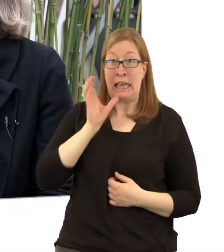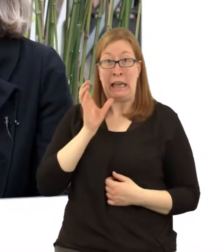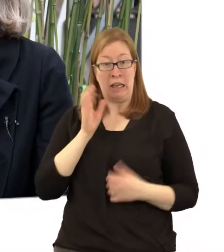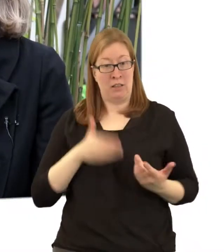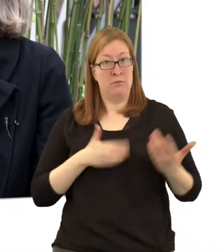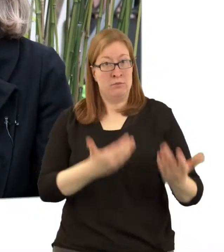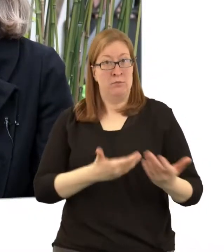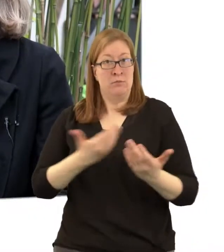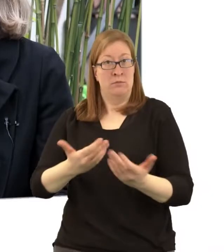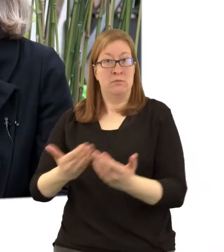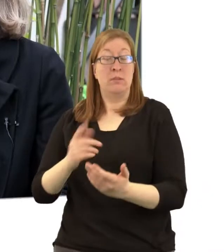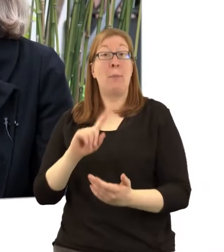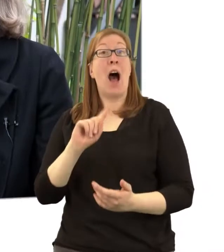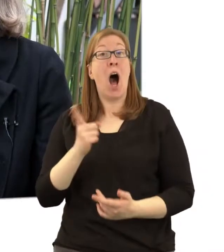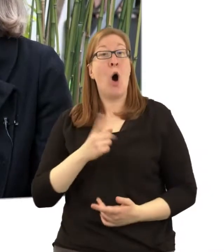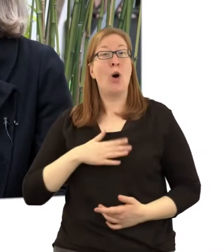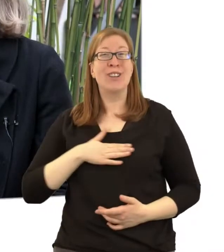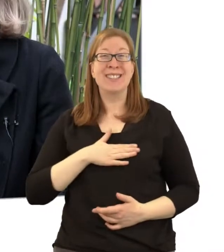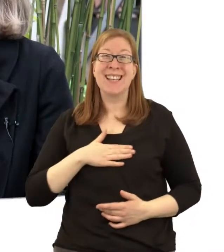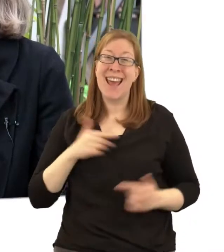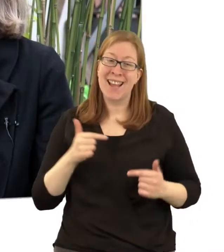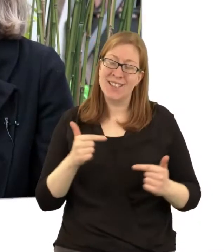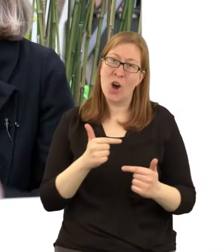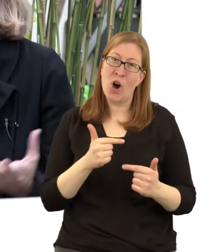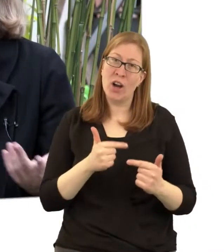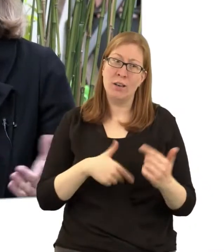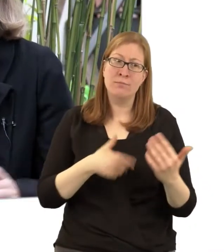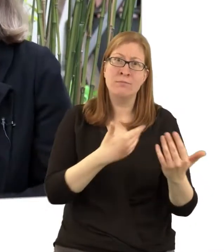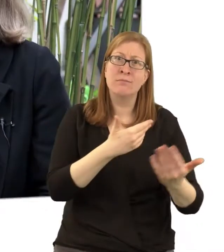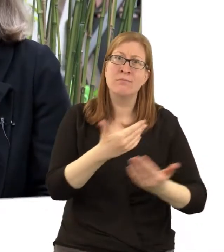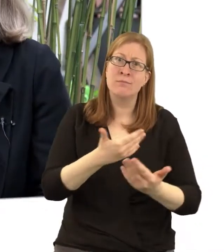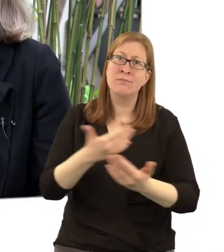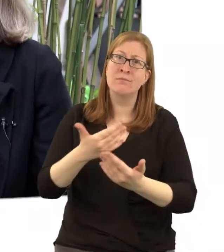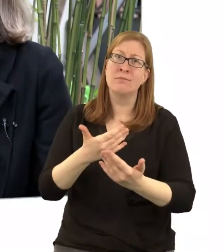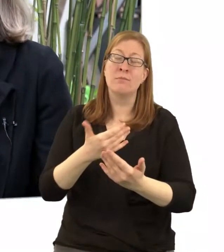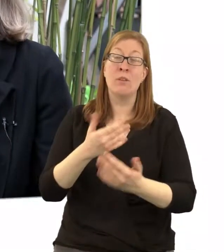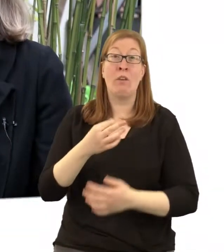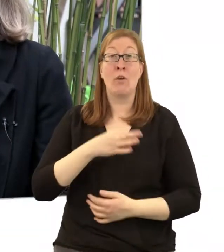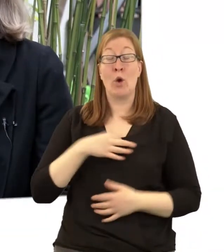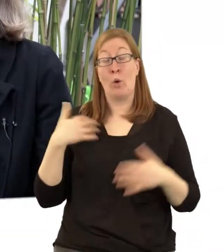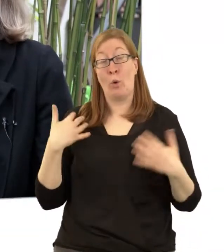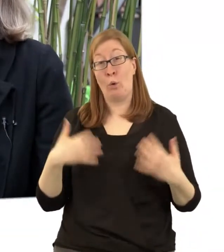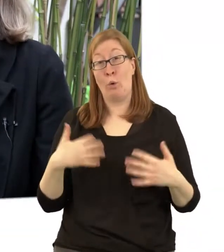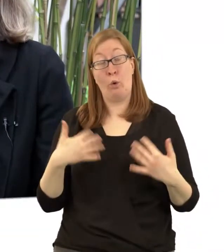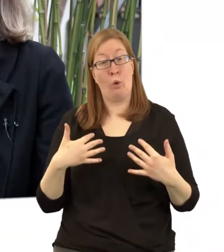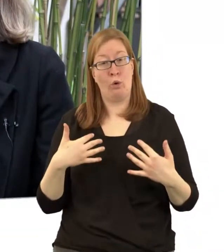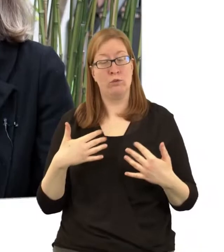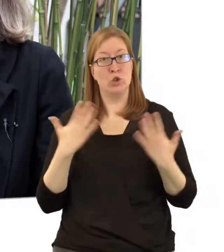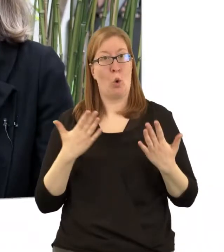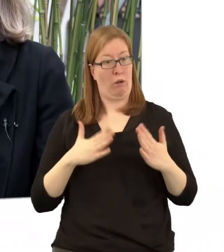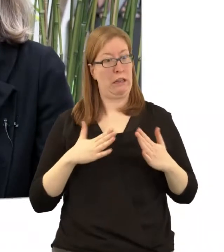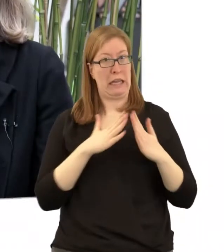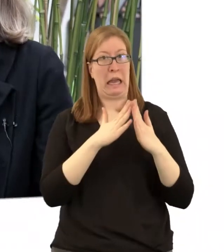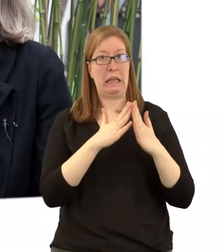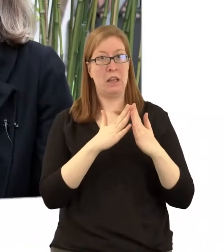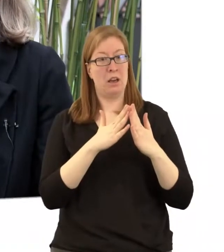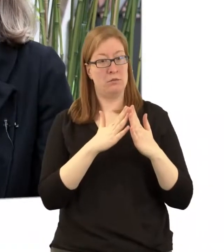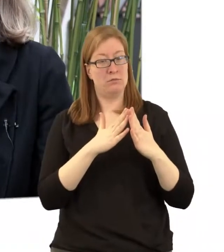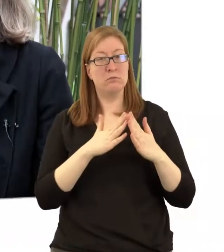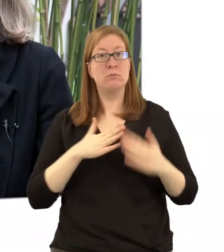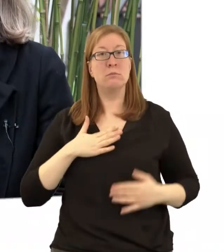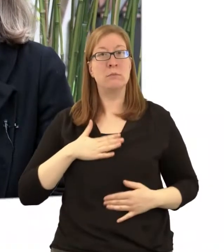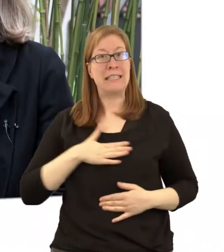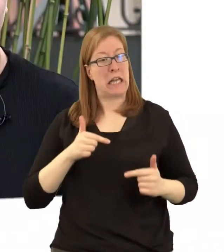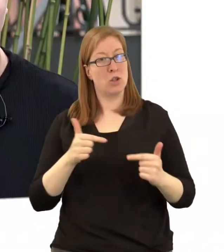Seelsorge dieser Menschen. Und für mich ist das einfach ein zentrales Arbeitsfeld auch in der Seelsorge mitten in der